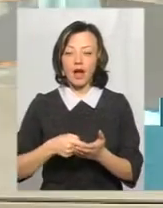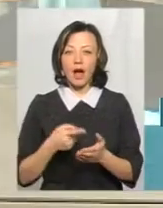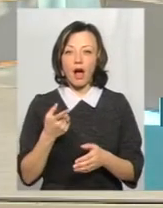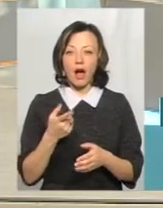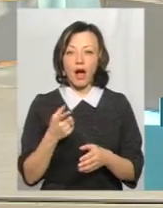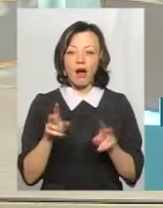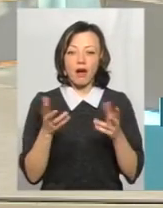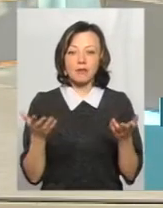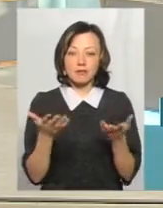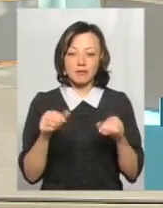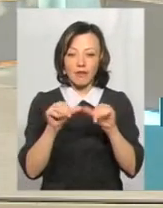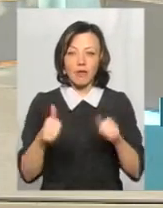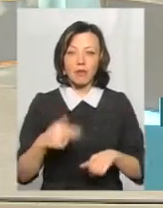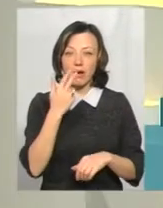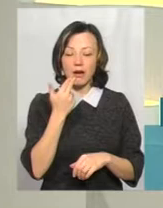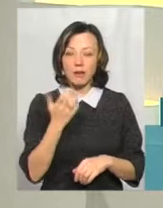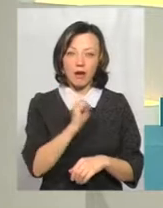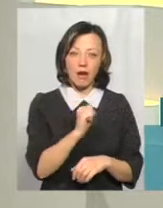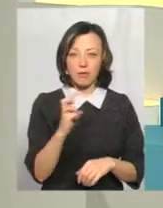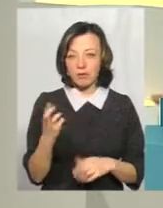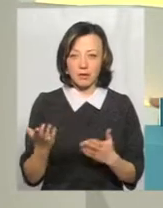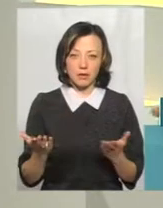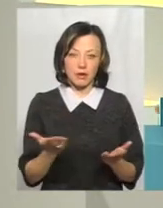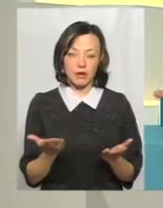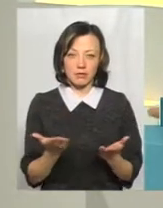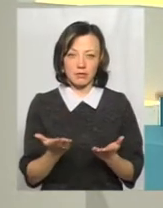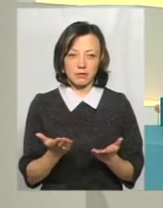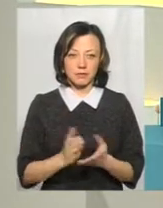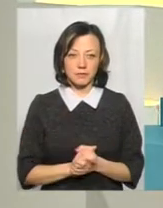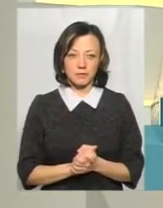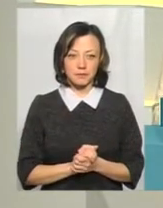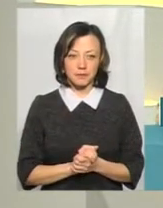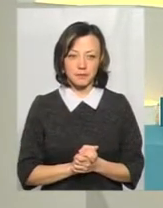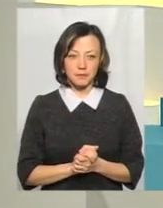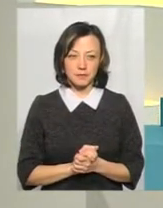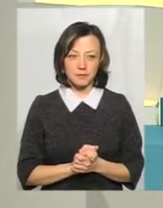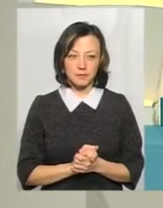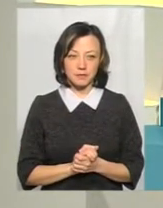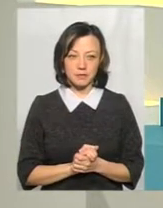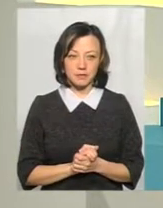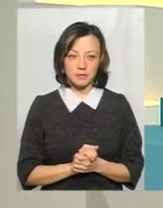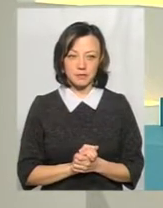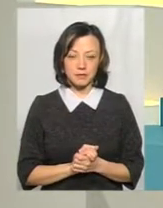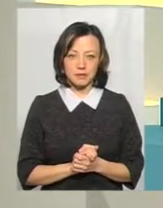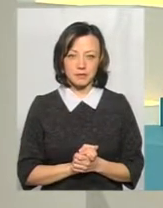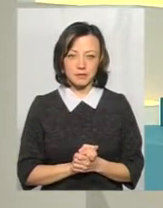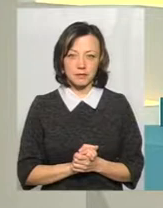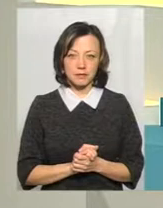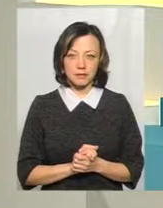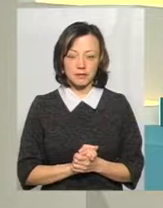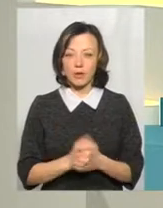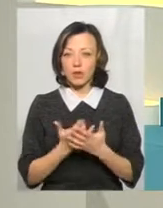штам? Чи штами в різні роки, вони якось відрізняються? Їх треба по-різному